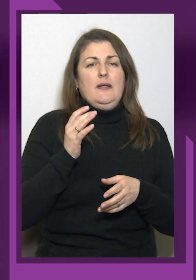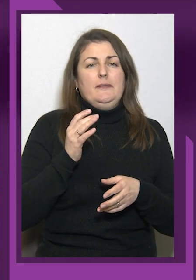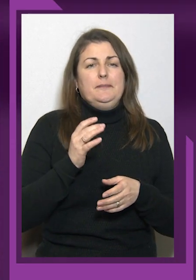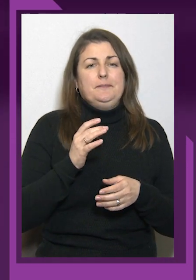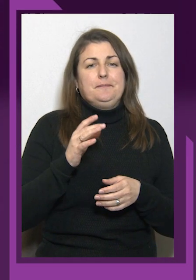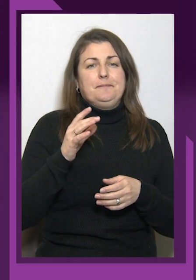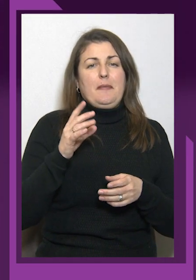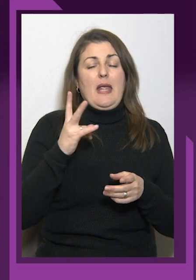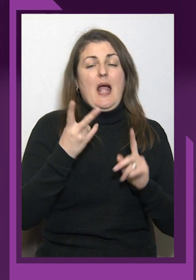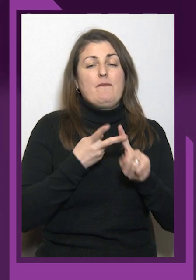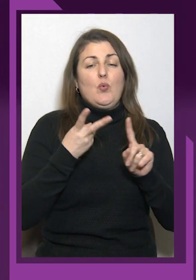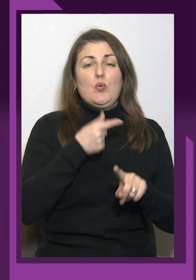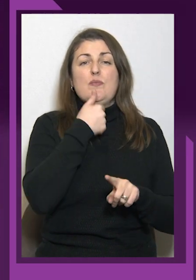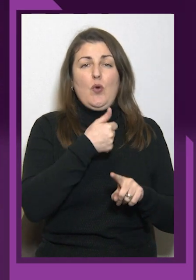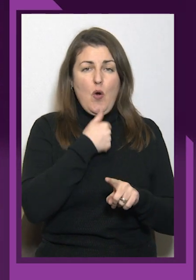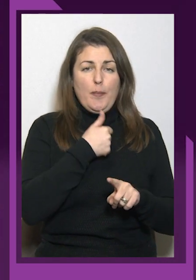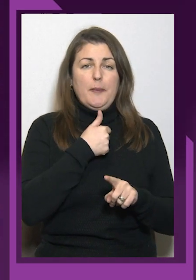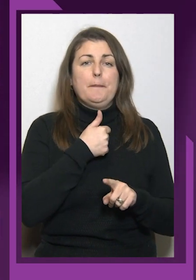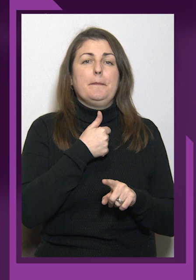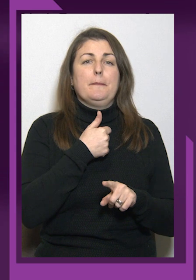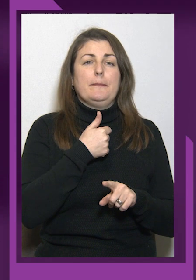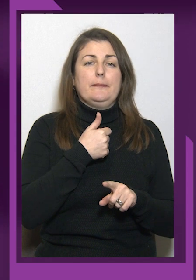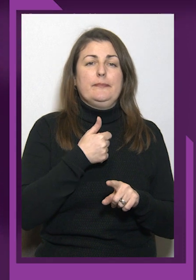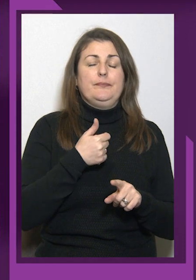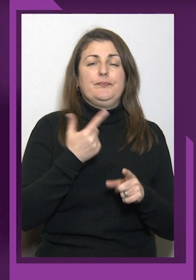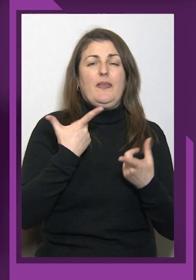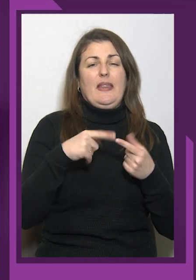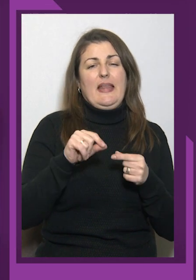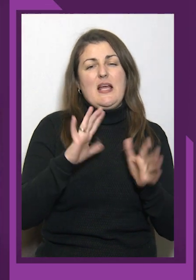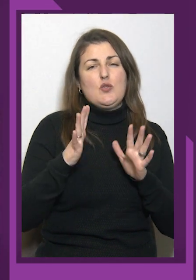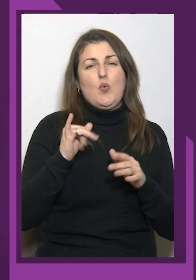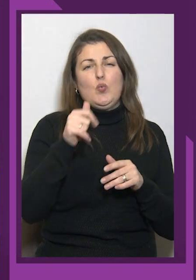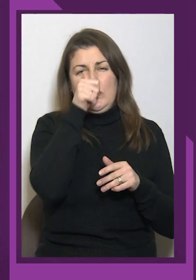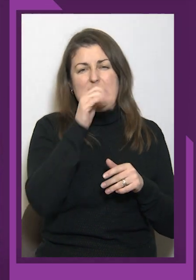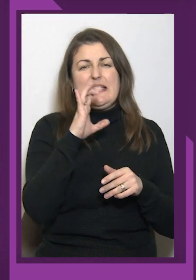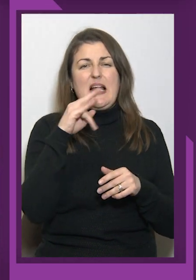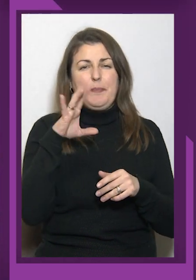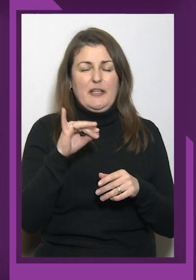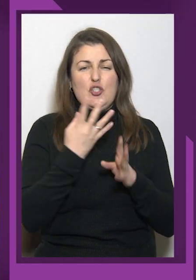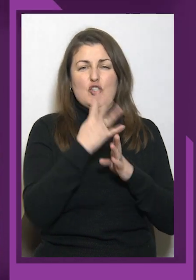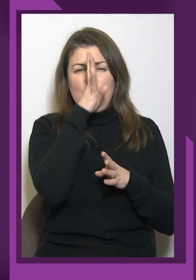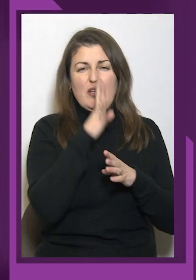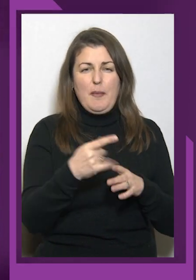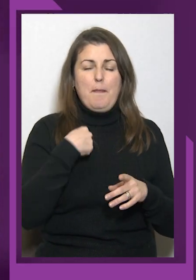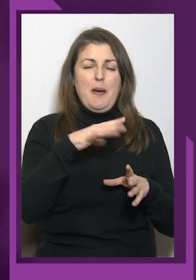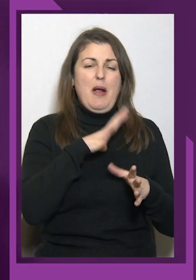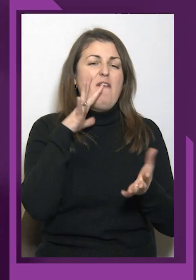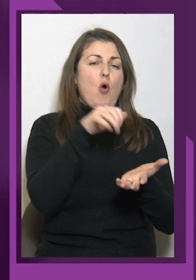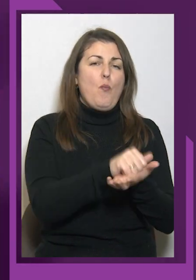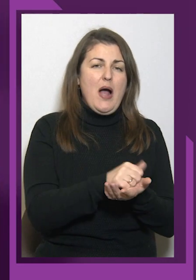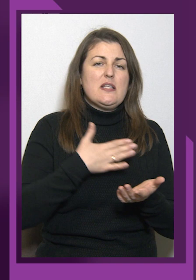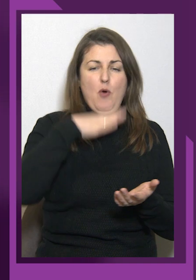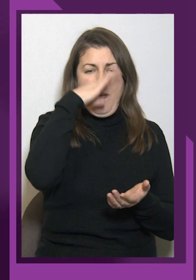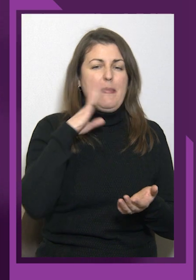При другій спробі, десь у серпні, тобто 4 місяці ми були в окупації, мої